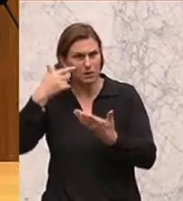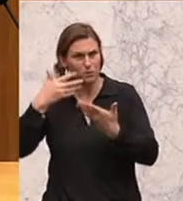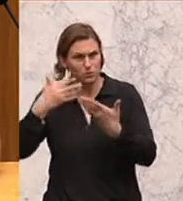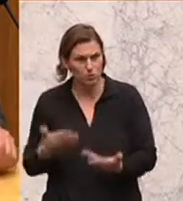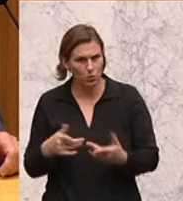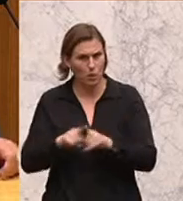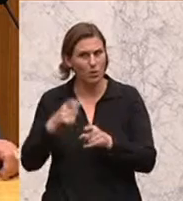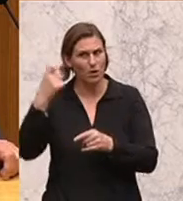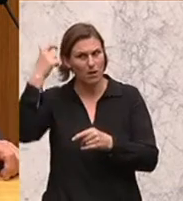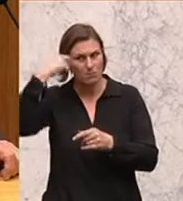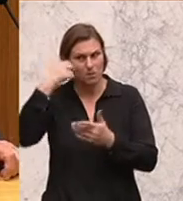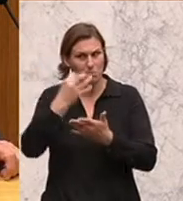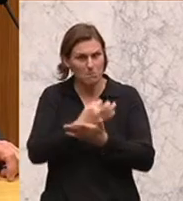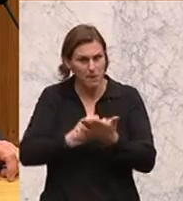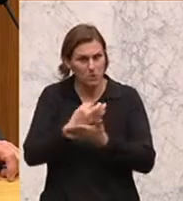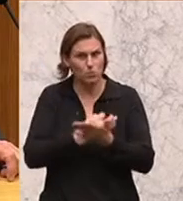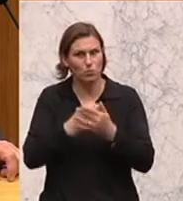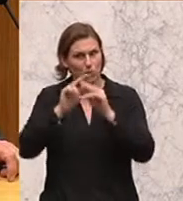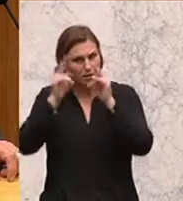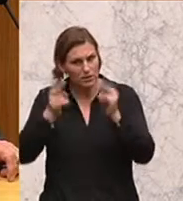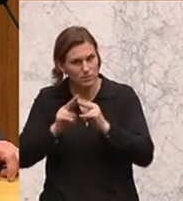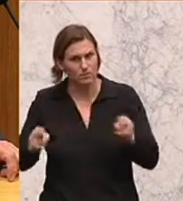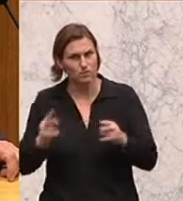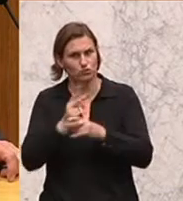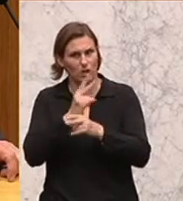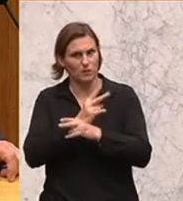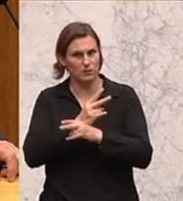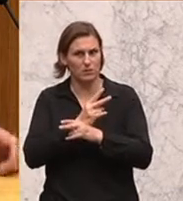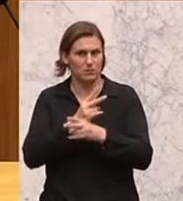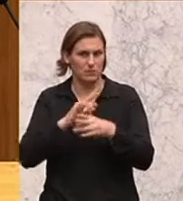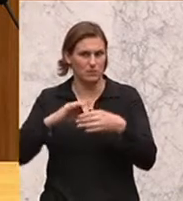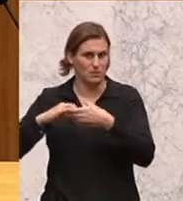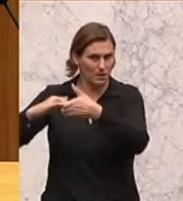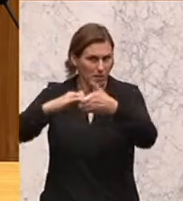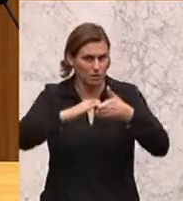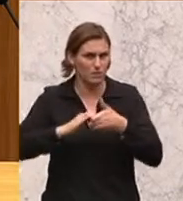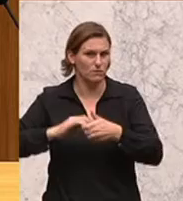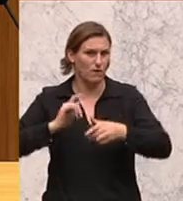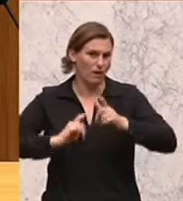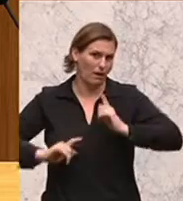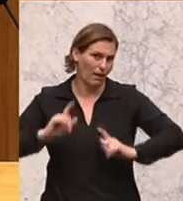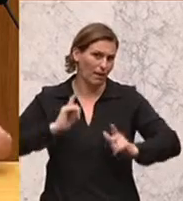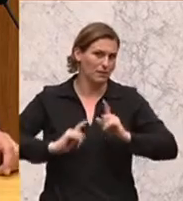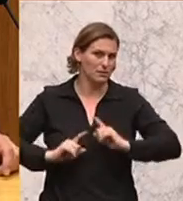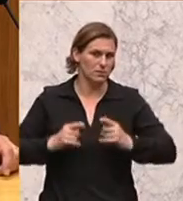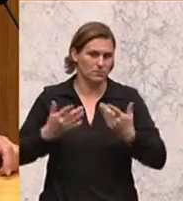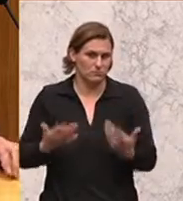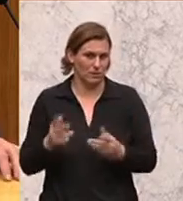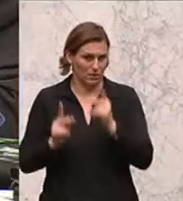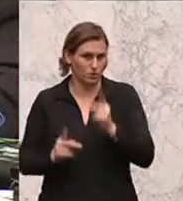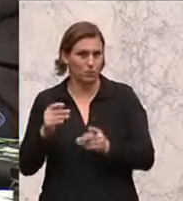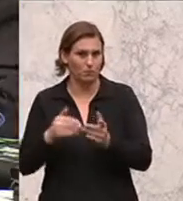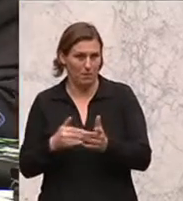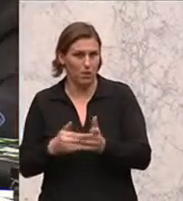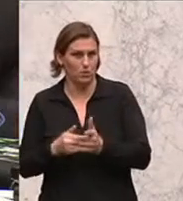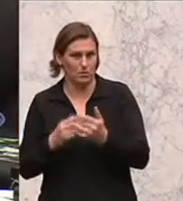Meinungsbildung innerhalb der internationalen Staatengemeinschaft hat. Leider Gottes hat diese Katastrophe gebraucht.